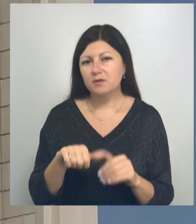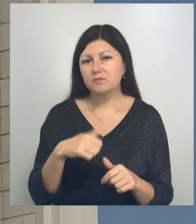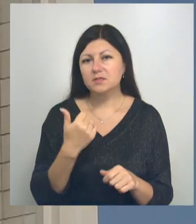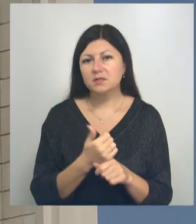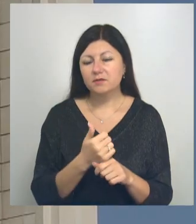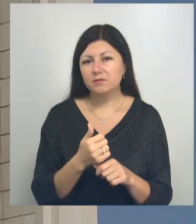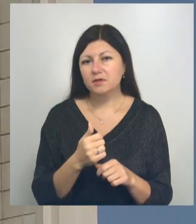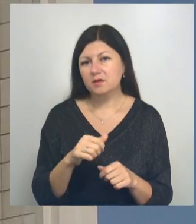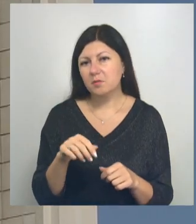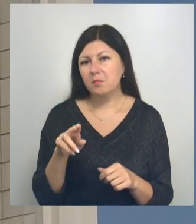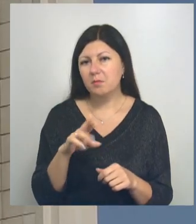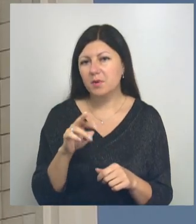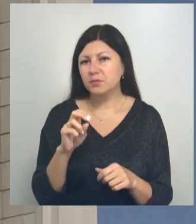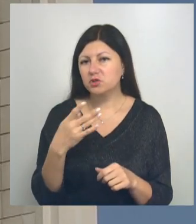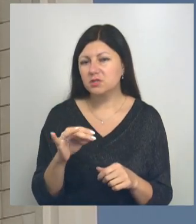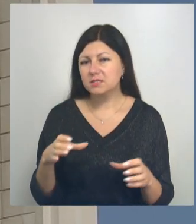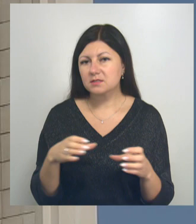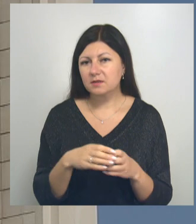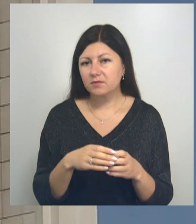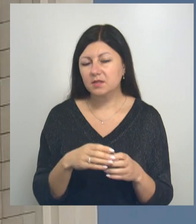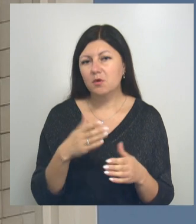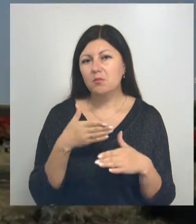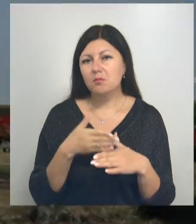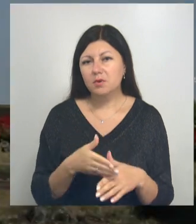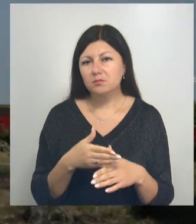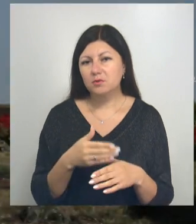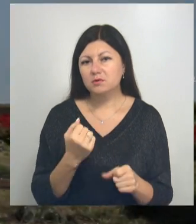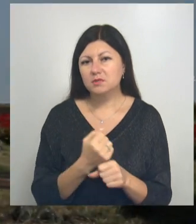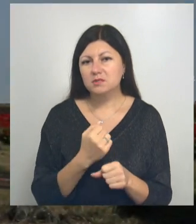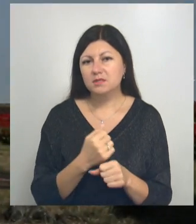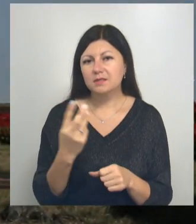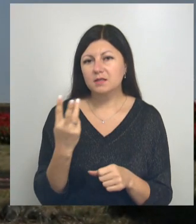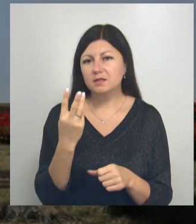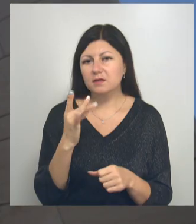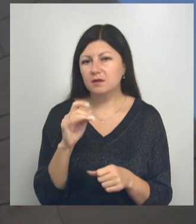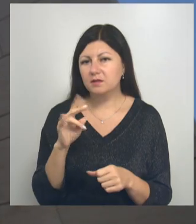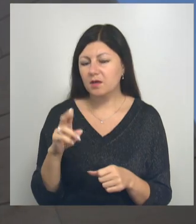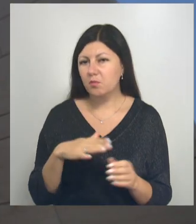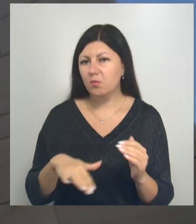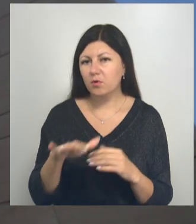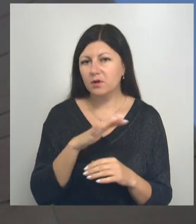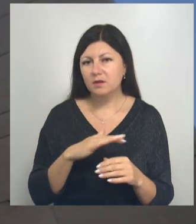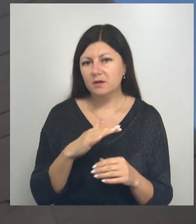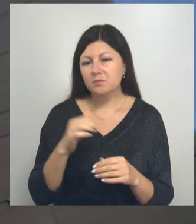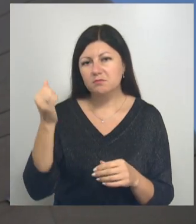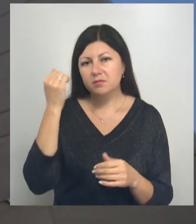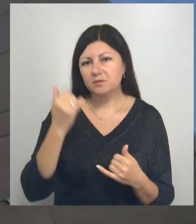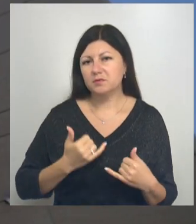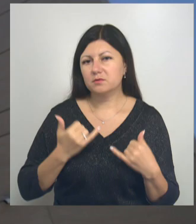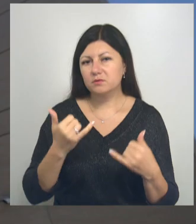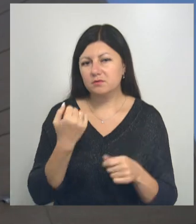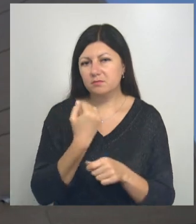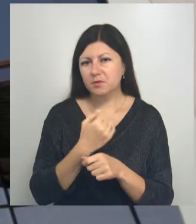одноименный попечительский совет, экс-сенатор помог создать на третьем ратном целый мемориальный комплекс, посвященный памяти героев